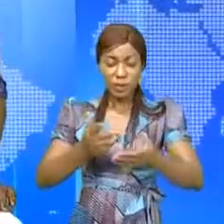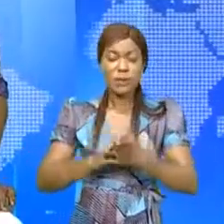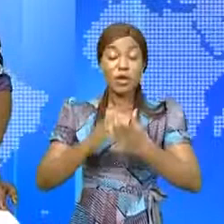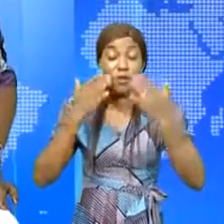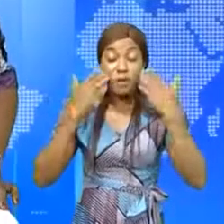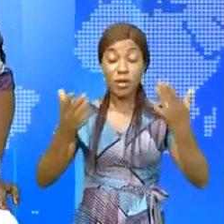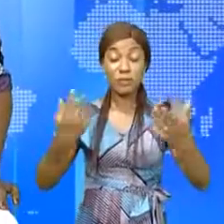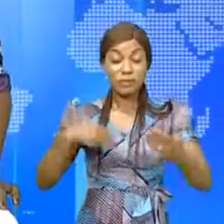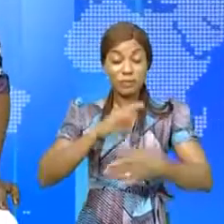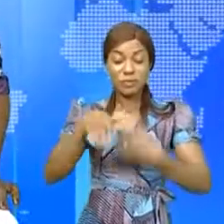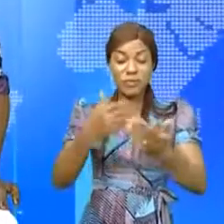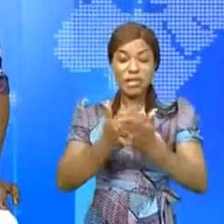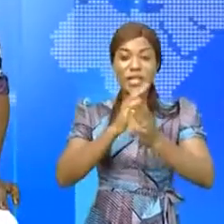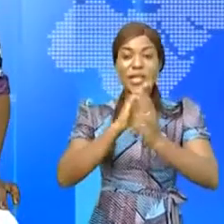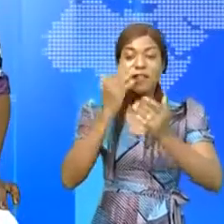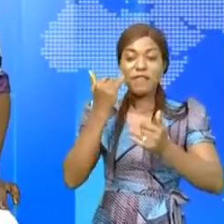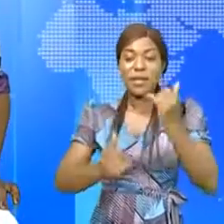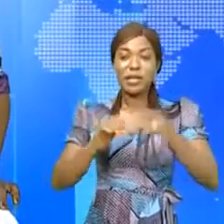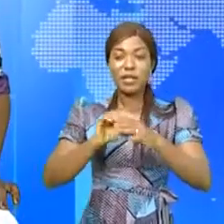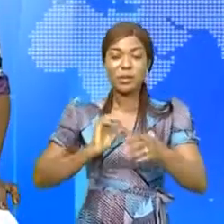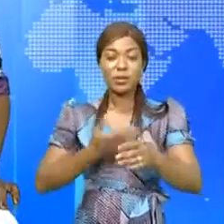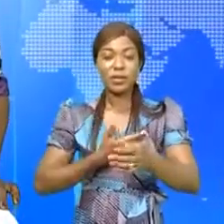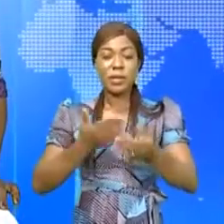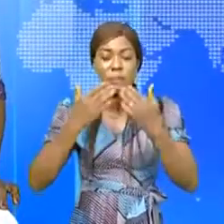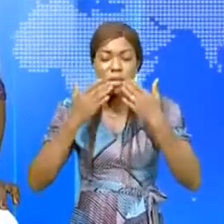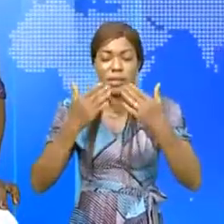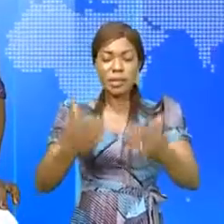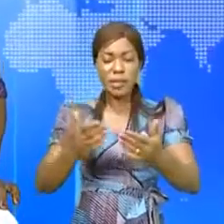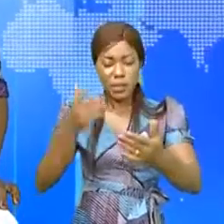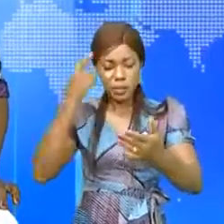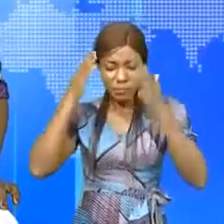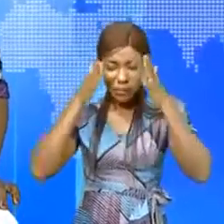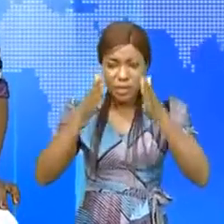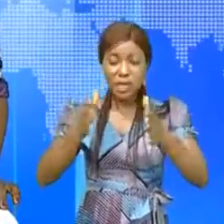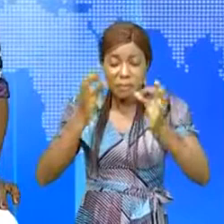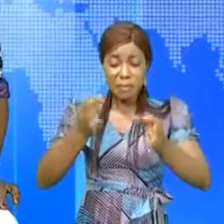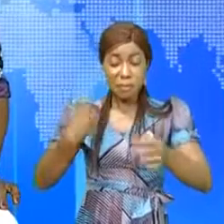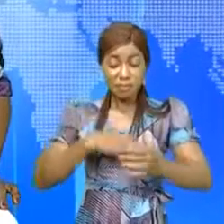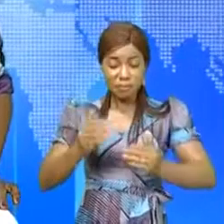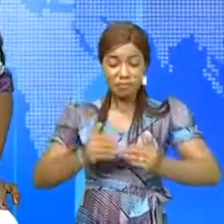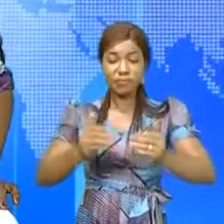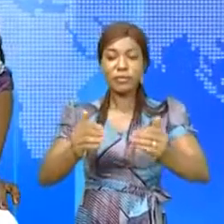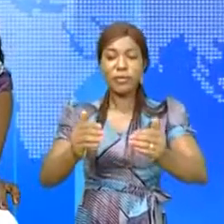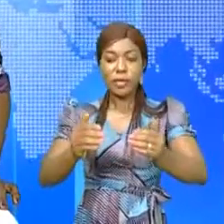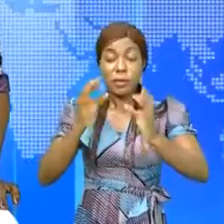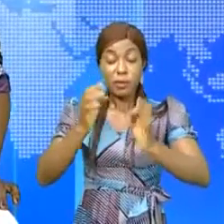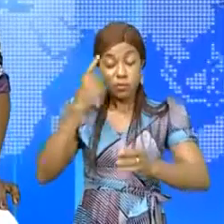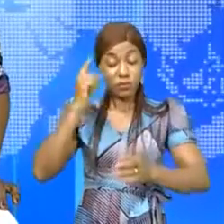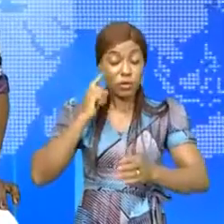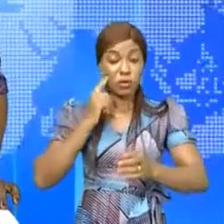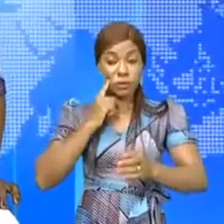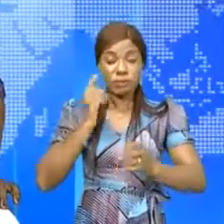Fin de cette édition d'informations. Madame, Monsieur, merci de l'avoir suivie. L'actualité continue à 20h avec Oskar